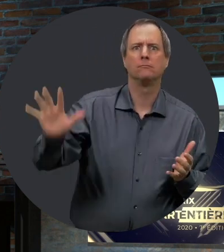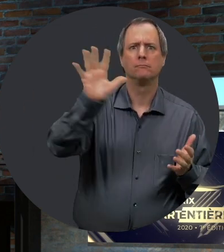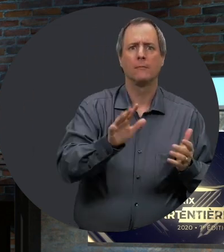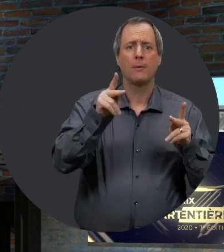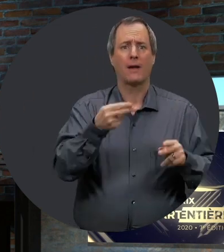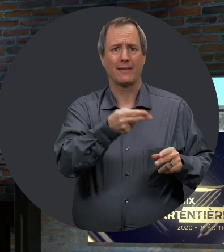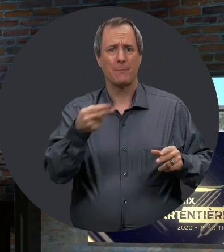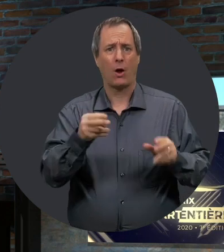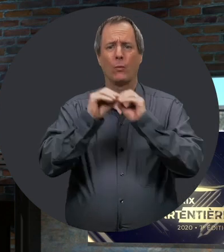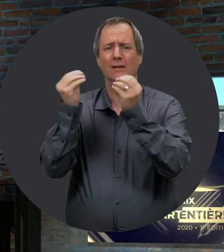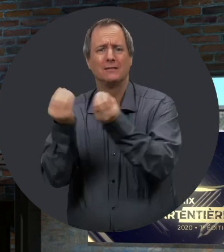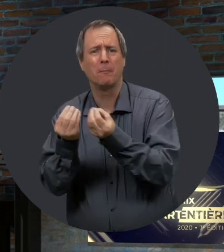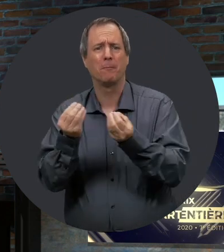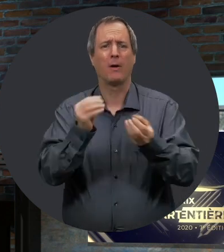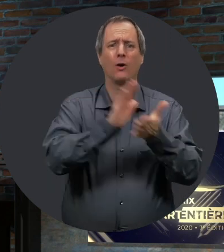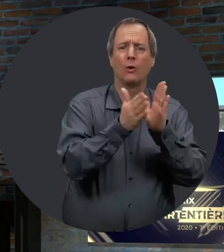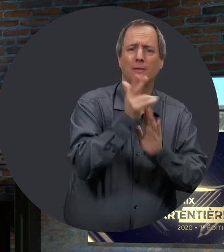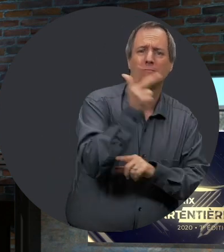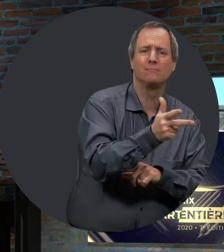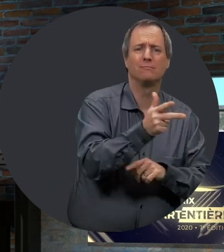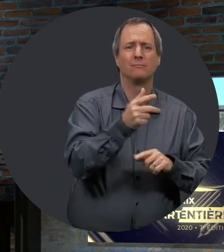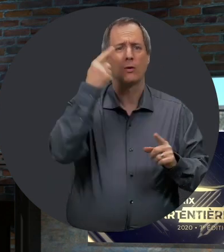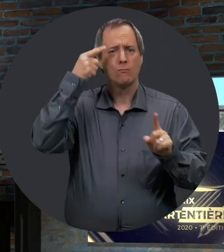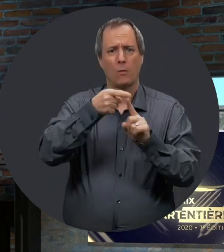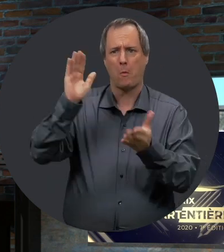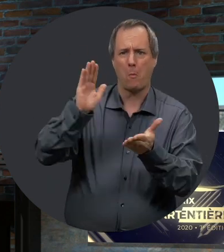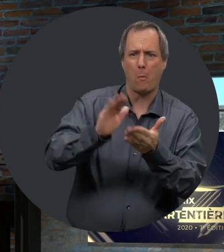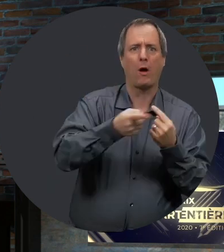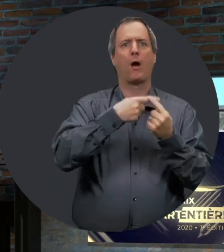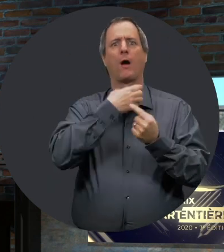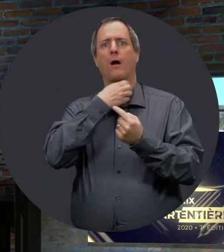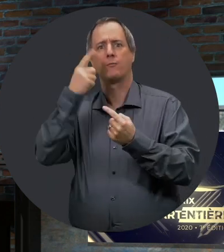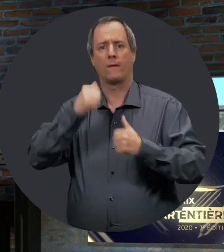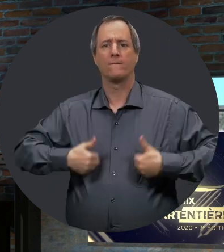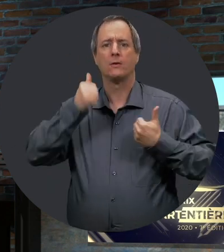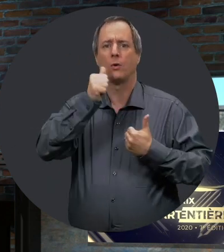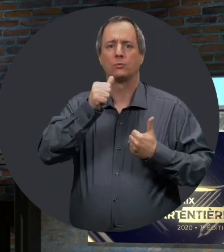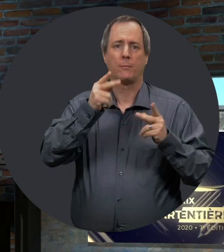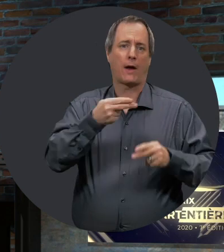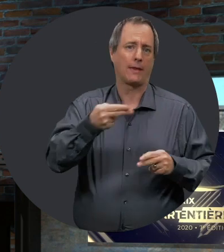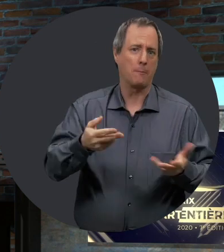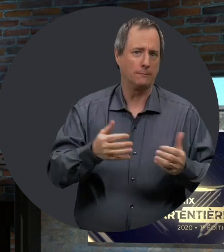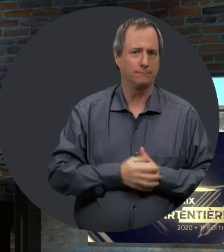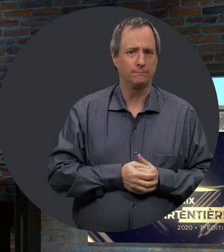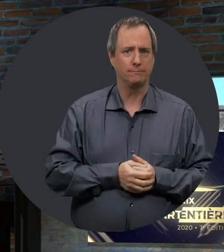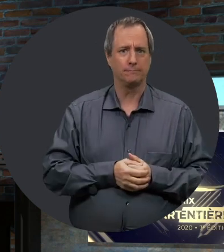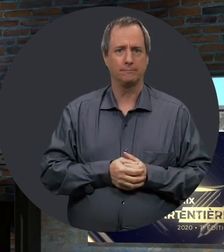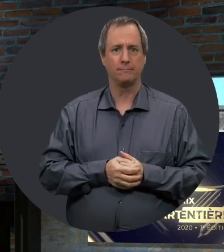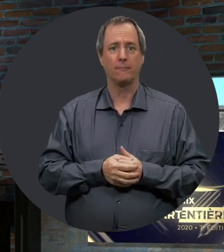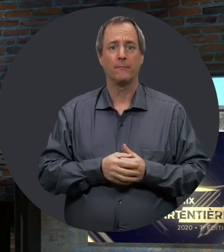part des personnes, des organismes, des entreprises pour réduire les obstacles que vivent les personnes handicapées dans leur quotidien.